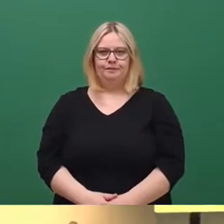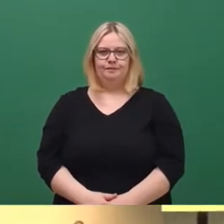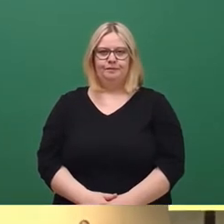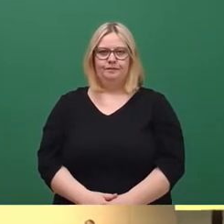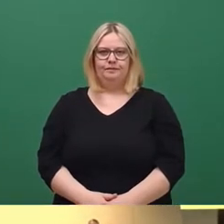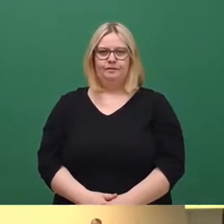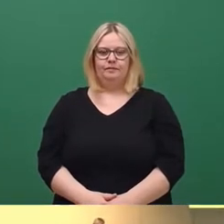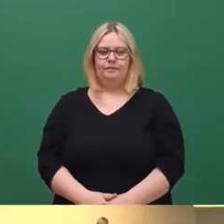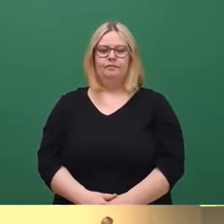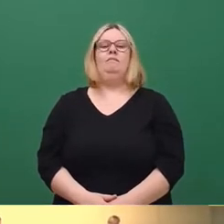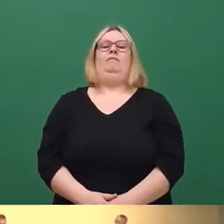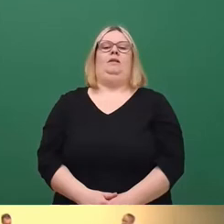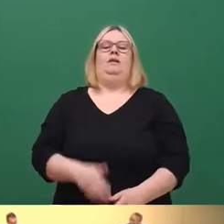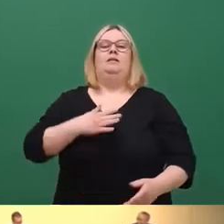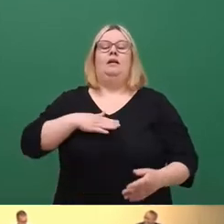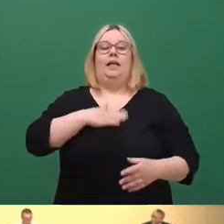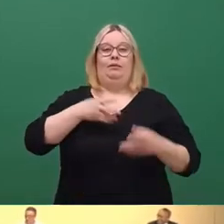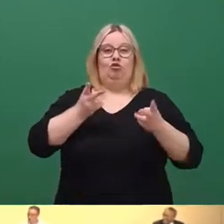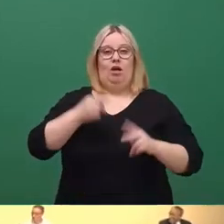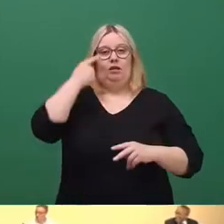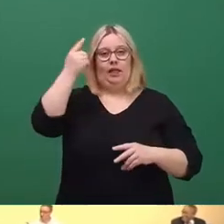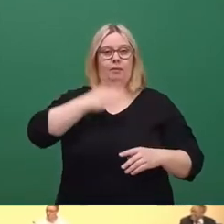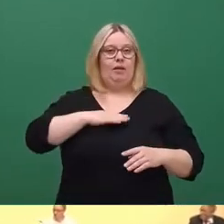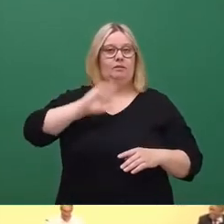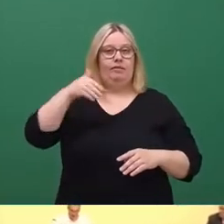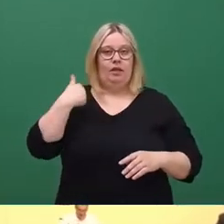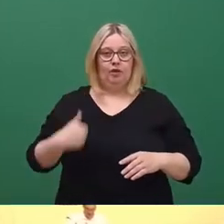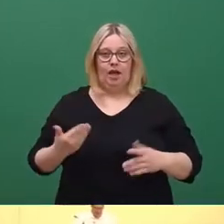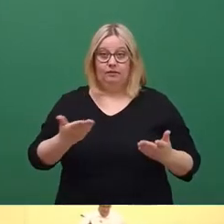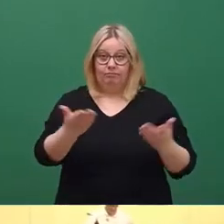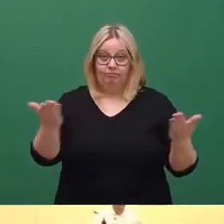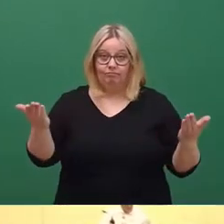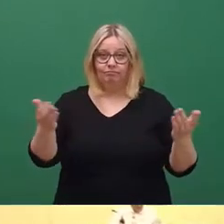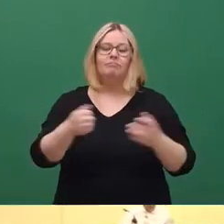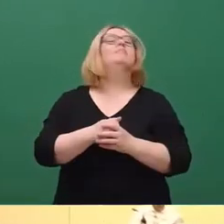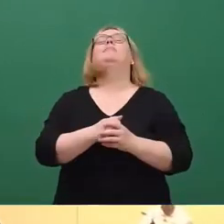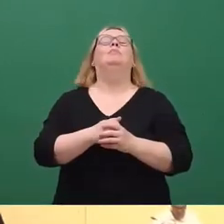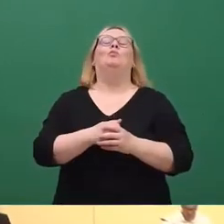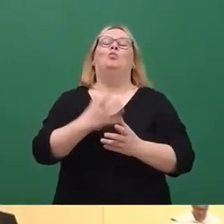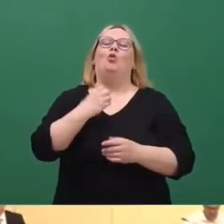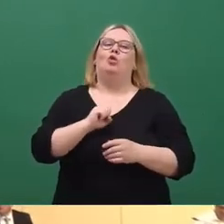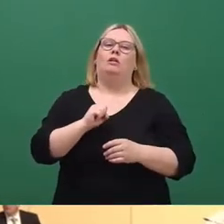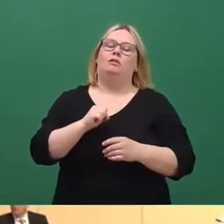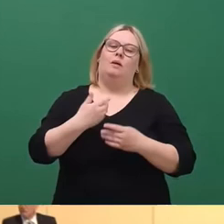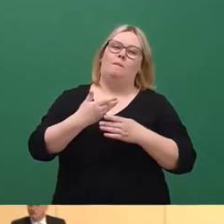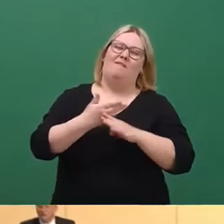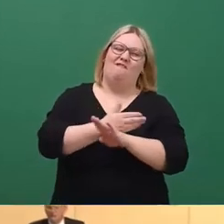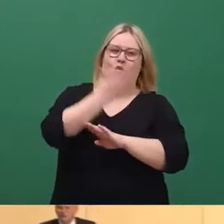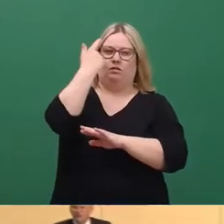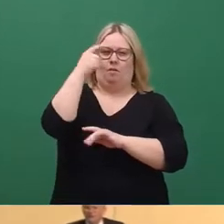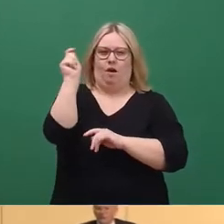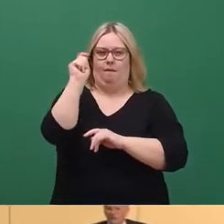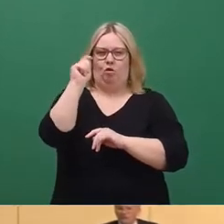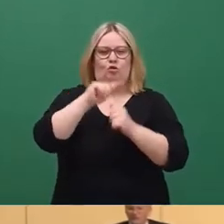Sehr geehrte Stadträtinnen und Stadträte, meine sehr verehrten Damen und Herren, gestatten Sie mir vor der Sommerpause noch auf einige